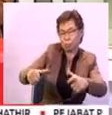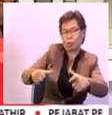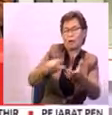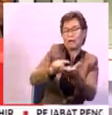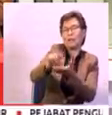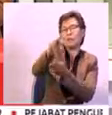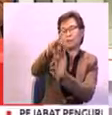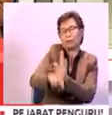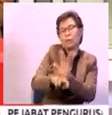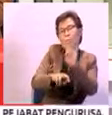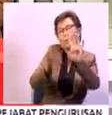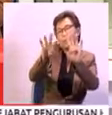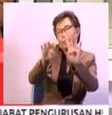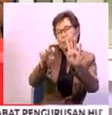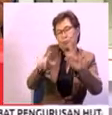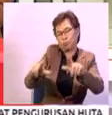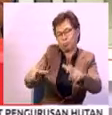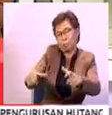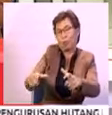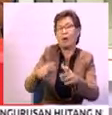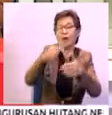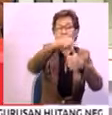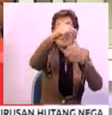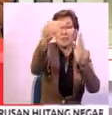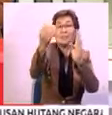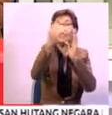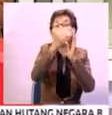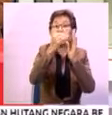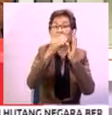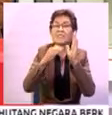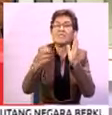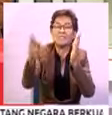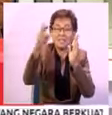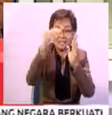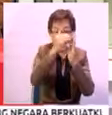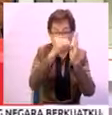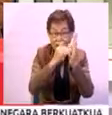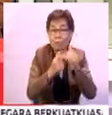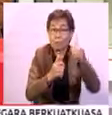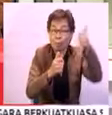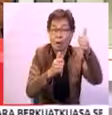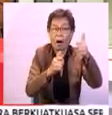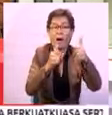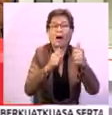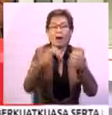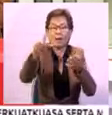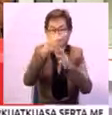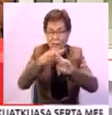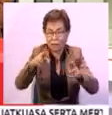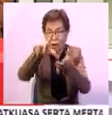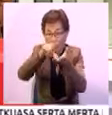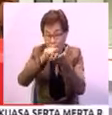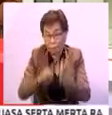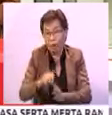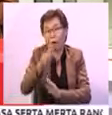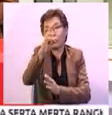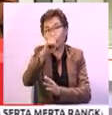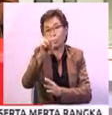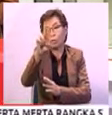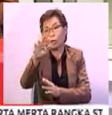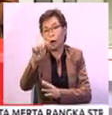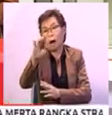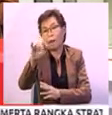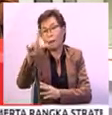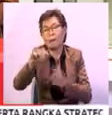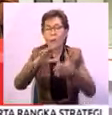berpendapatan rendah B40. Siri pertama, laporan khas yang disediakan wartawan Nur Amalina Abdul Halim akan menggariskan program